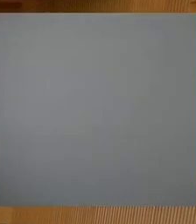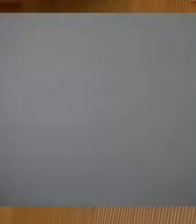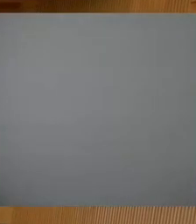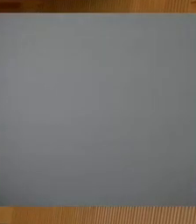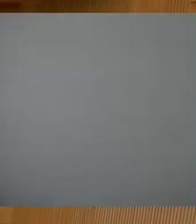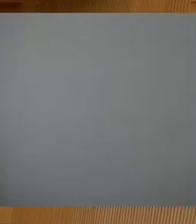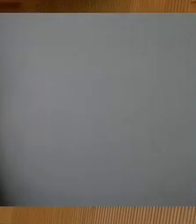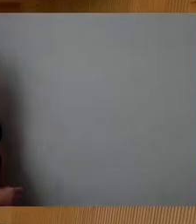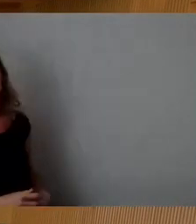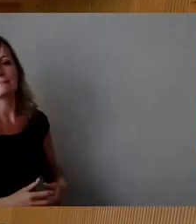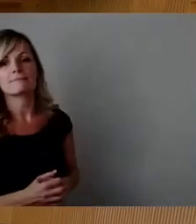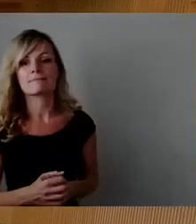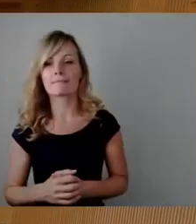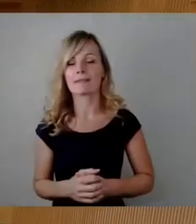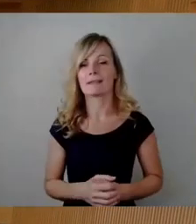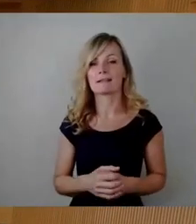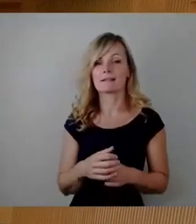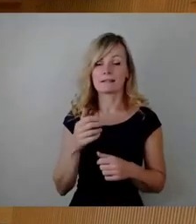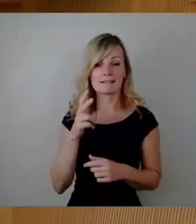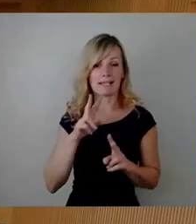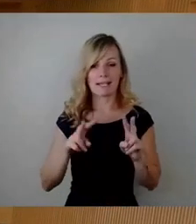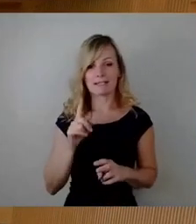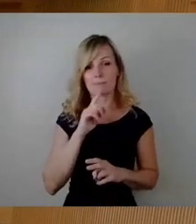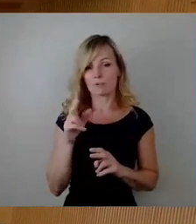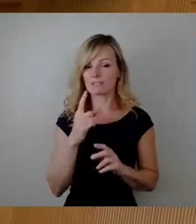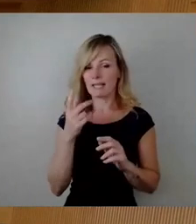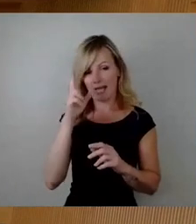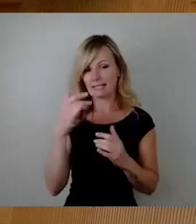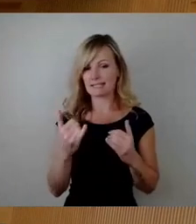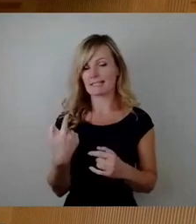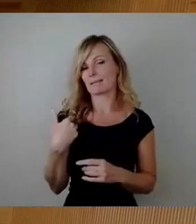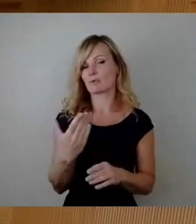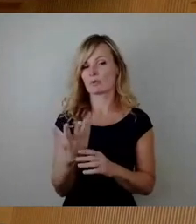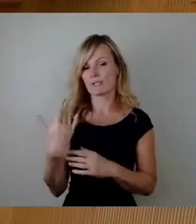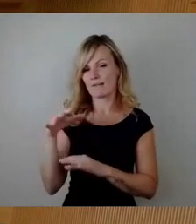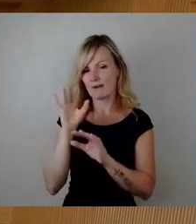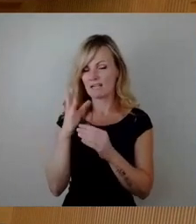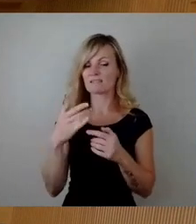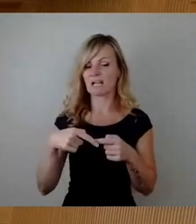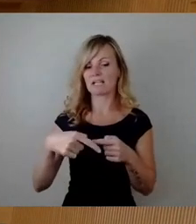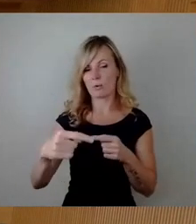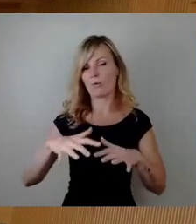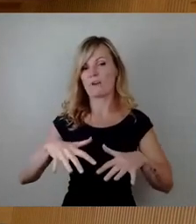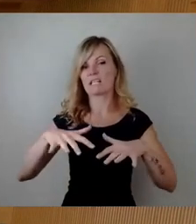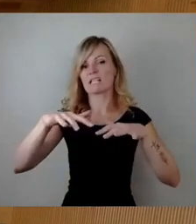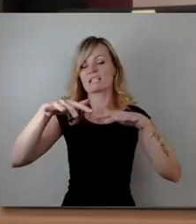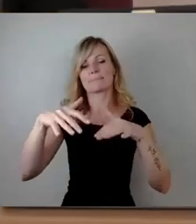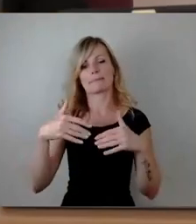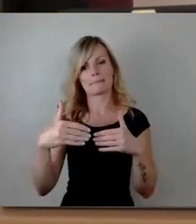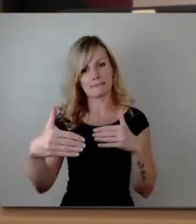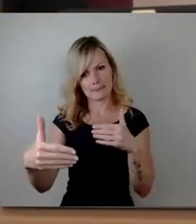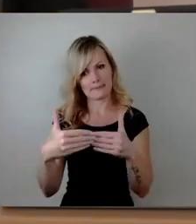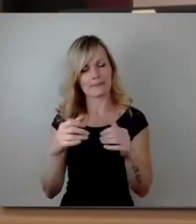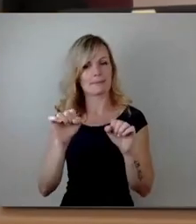Umweltamtsleiter gehört, dass die Hochwasserlage sich jetzt verdichtet und wir eben ab Mitte der kommenden Woche ein Hochwasser zu erwarten haben.